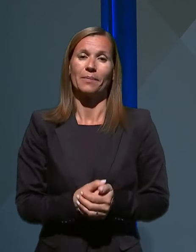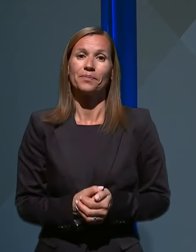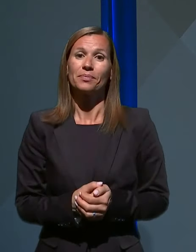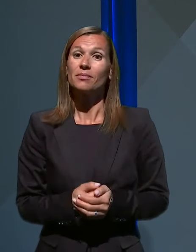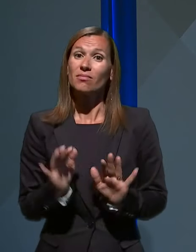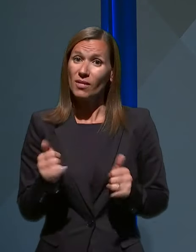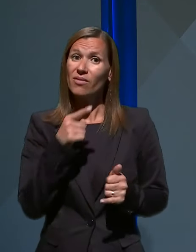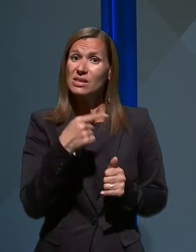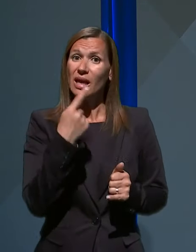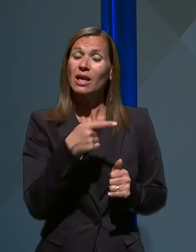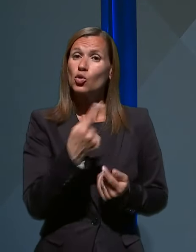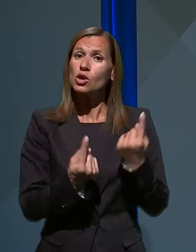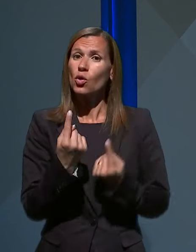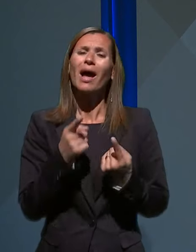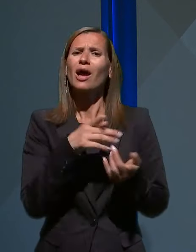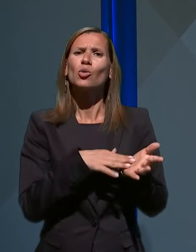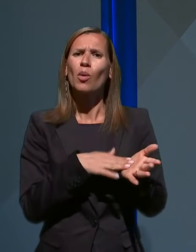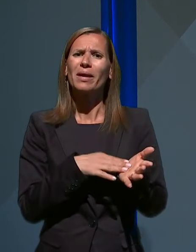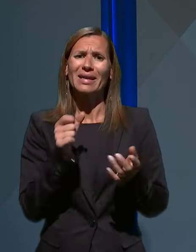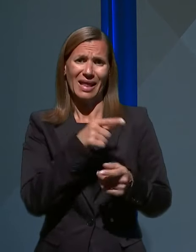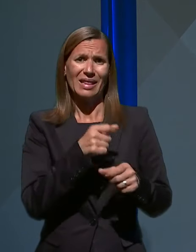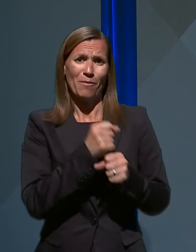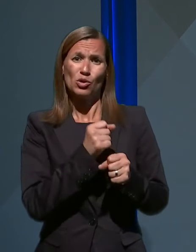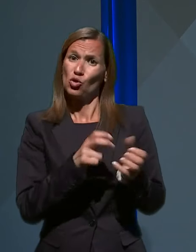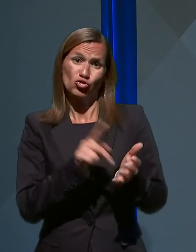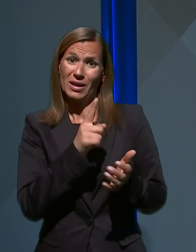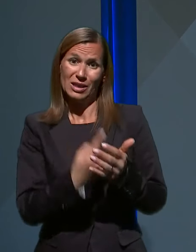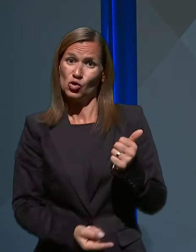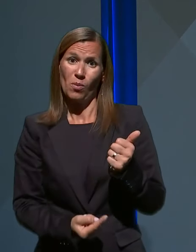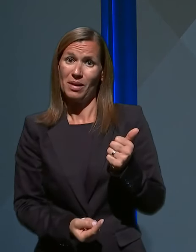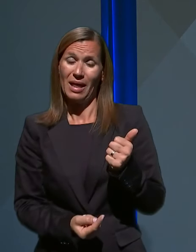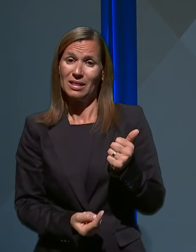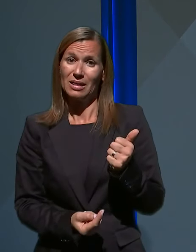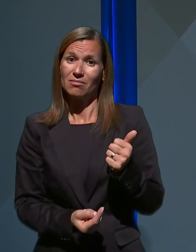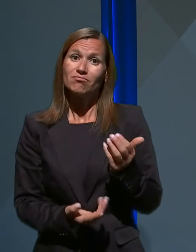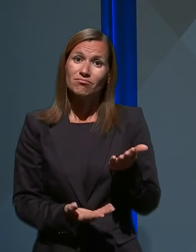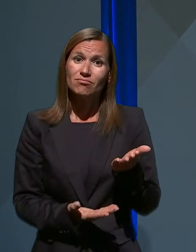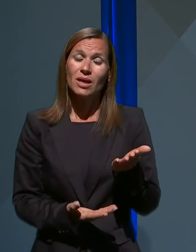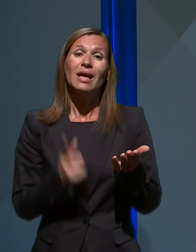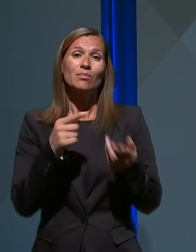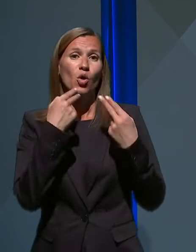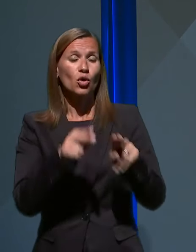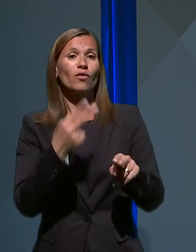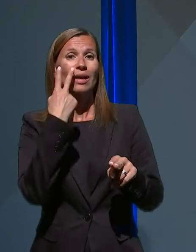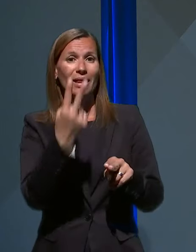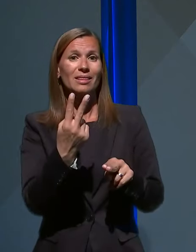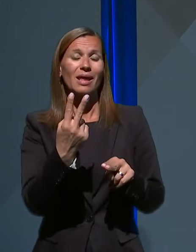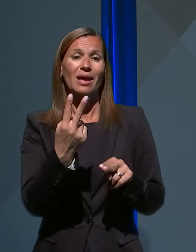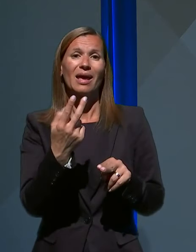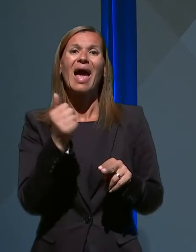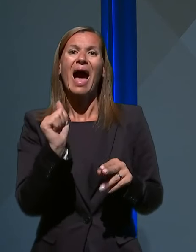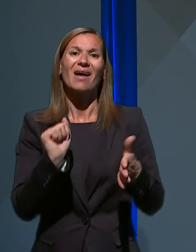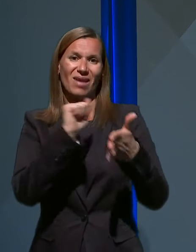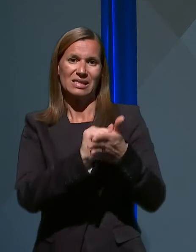ste, da se dogaja, kaj to pomeni, da ta posel še ni zgubljen, pa v bistvu replika glede avansov.